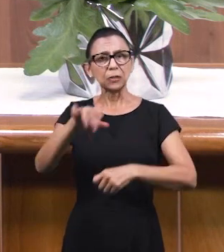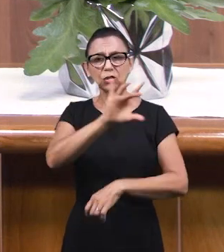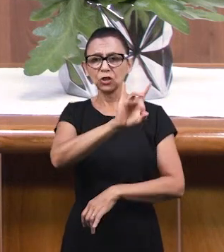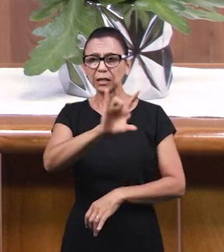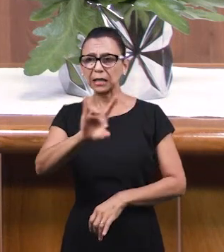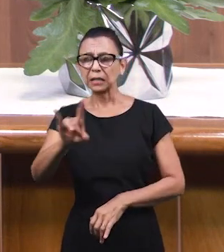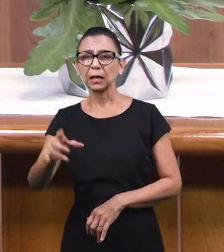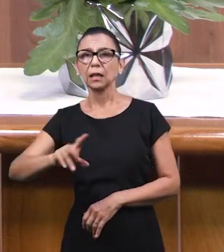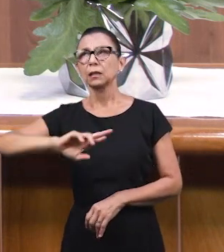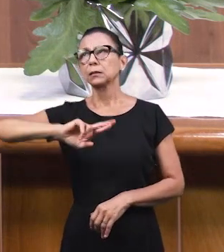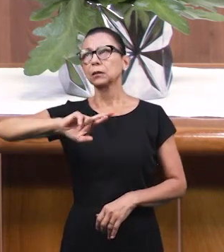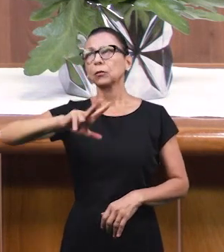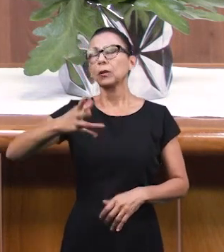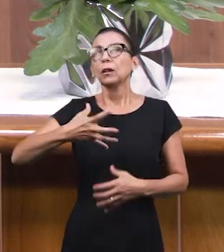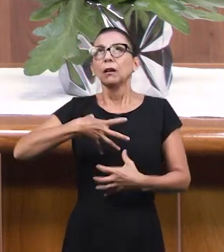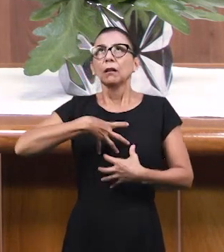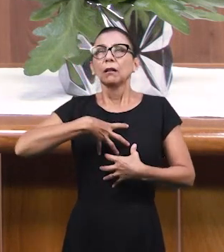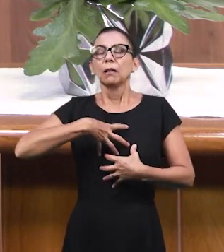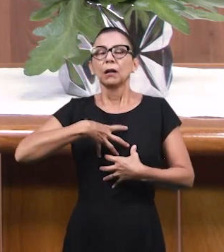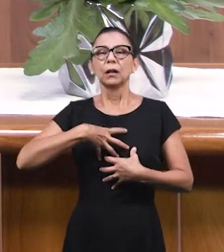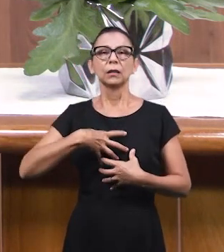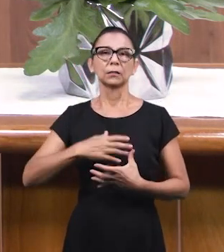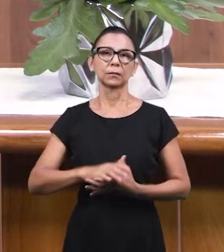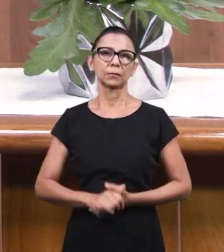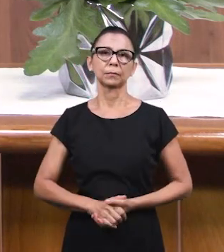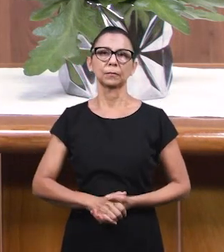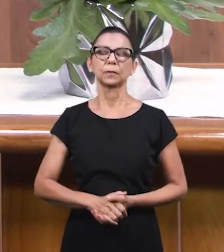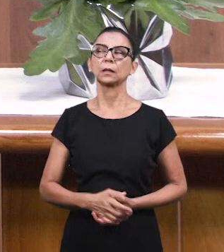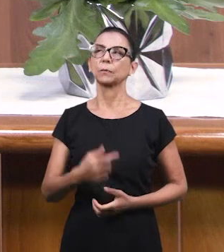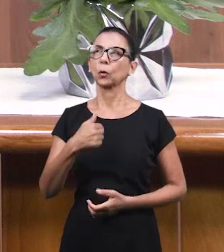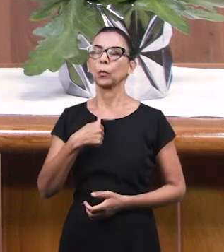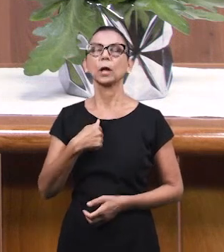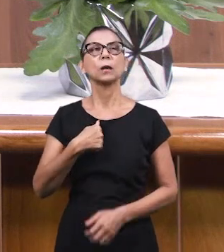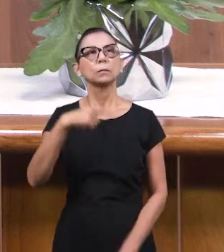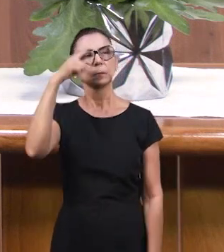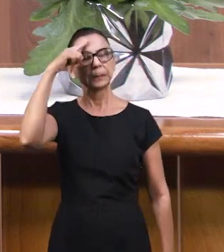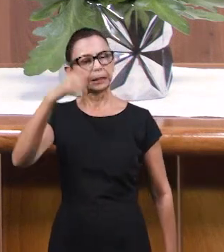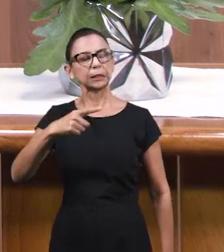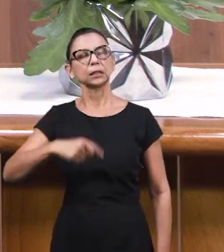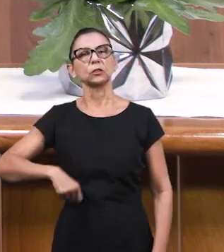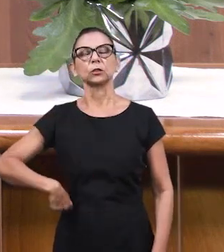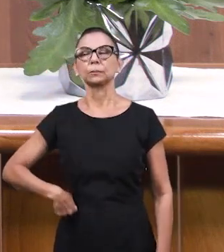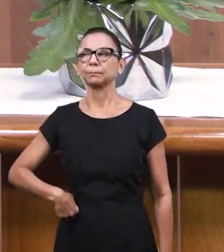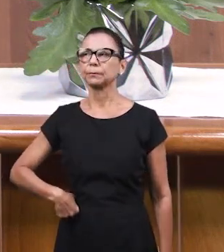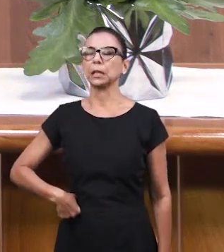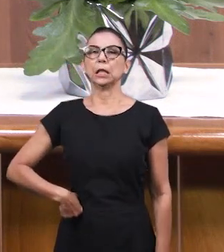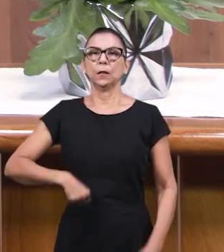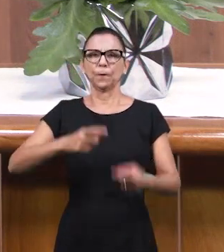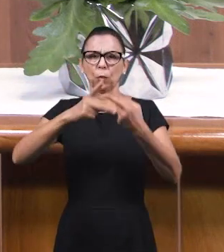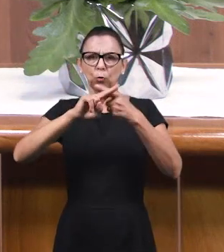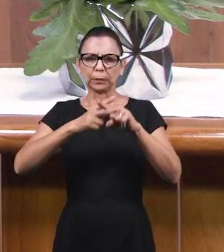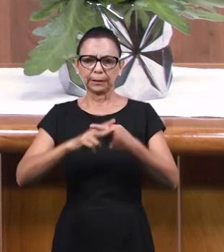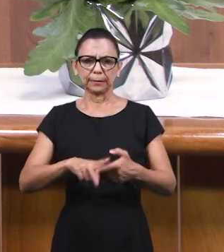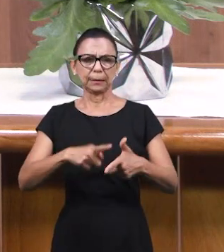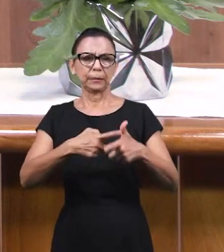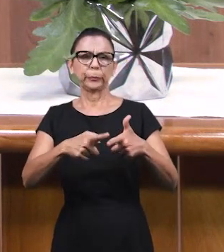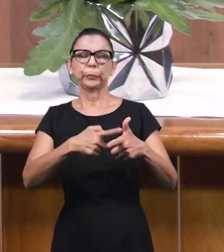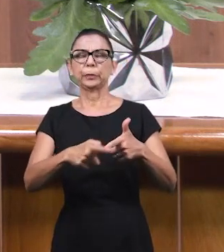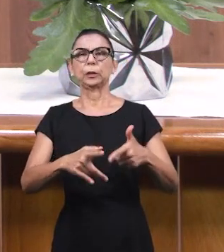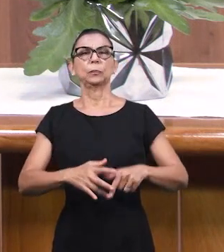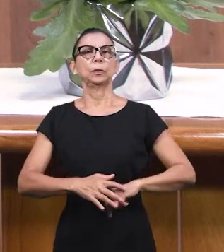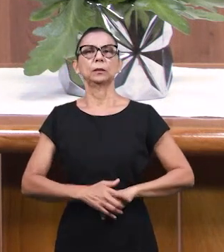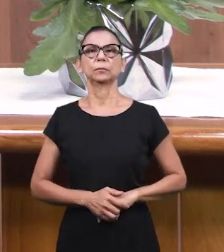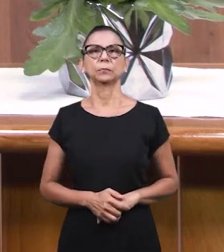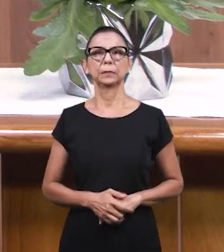нужда верующего человека. Это не чувство, это не отношение. Это решение. Я хочу поправить эту проблему. Я хочу